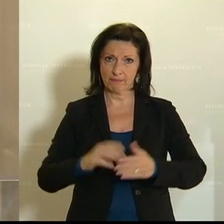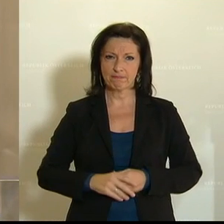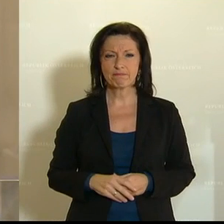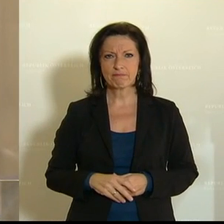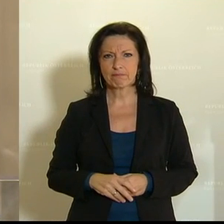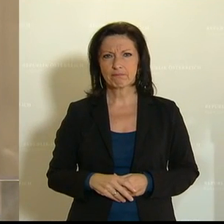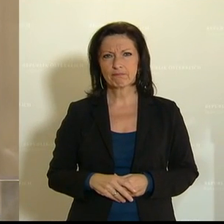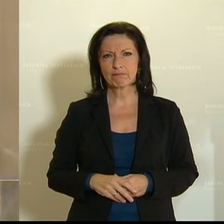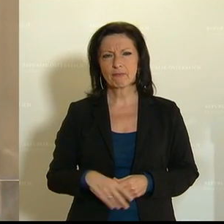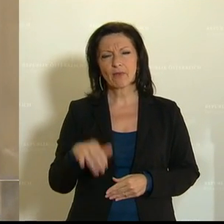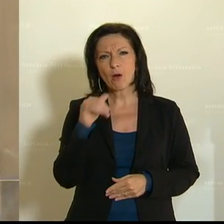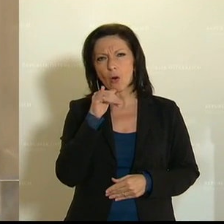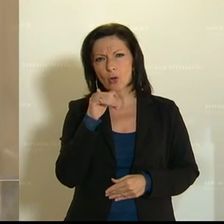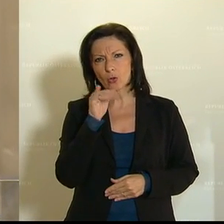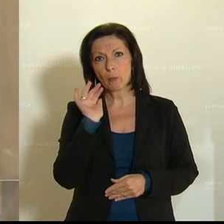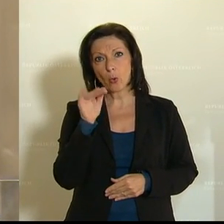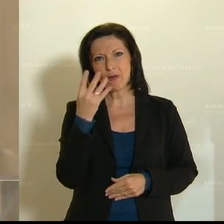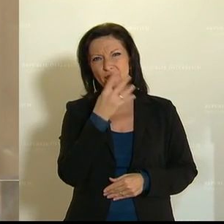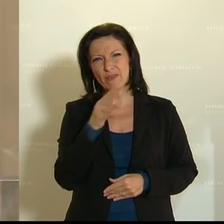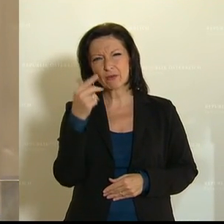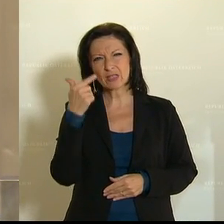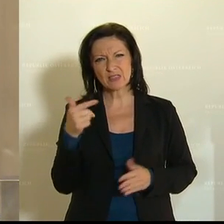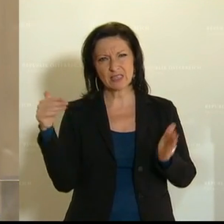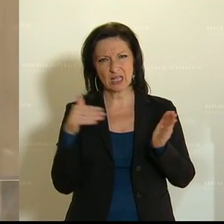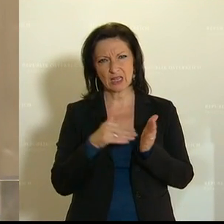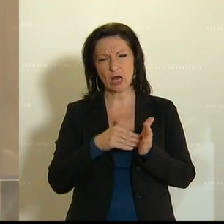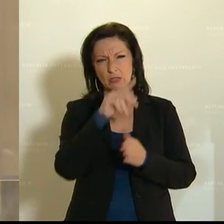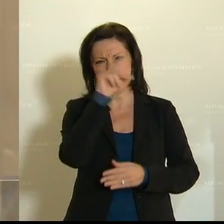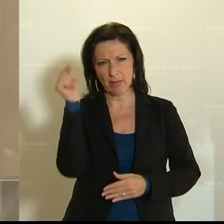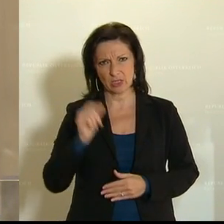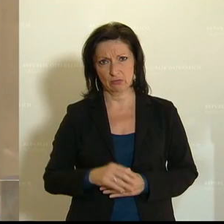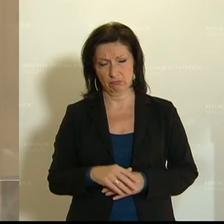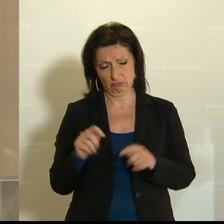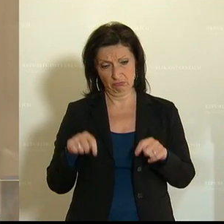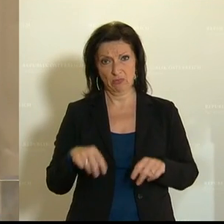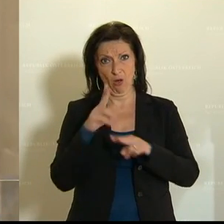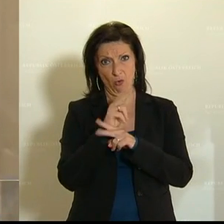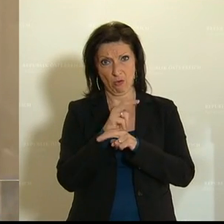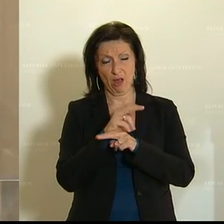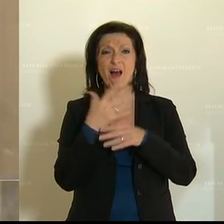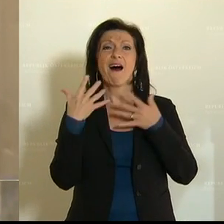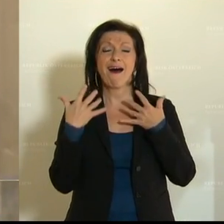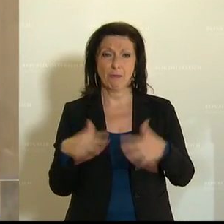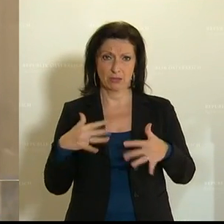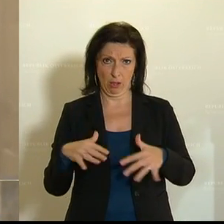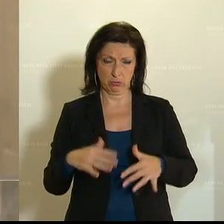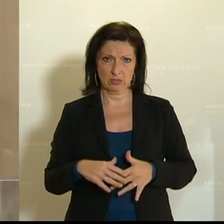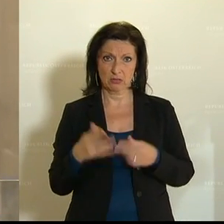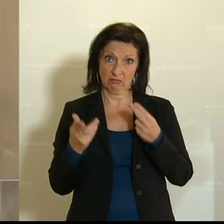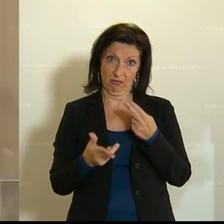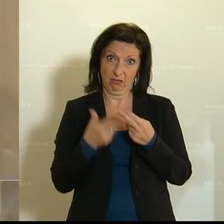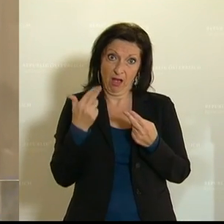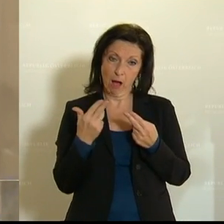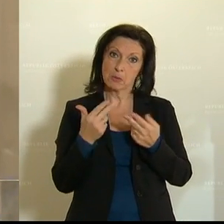Oktober waren über 420.000 Menschen in Österreich arbeitslos. Da sind knapp